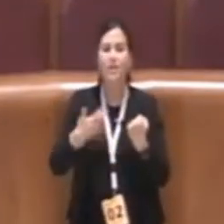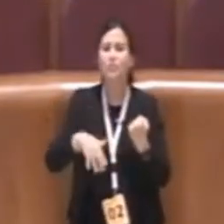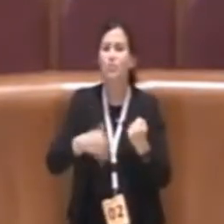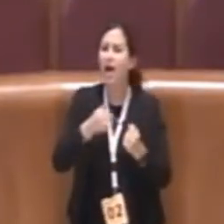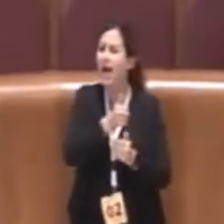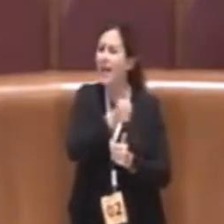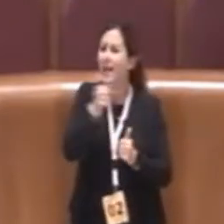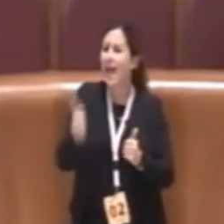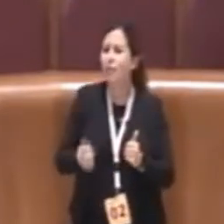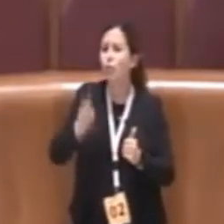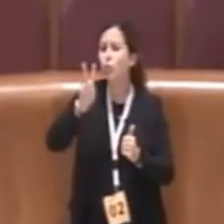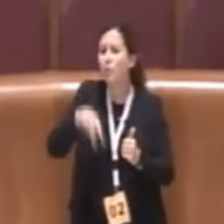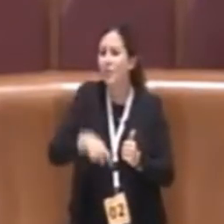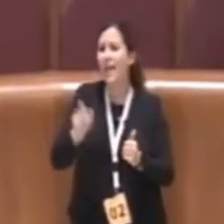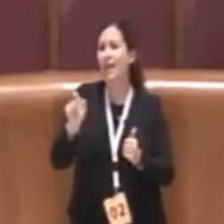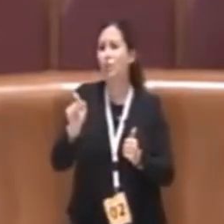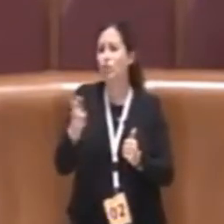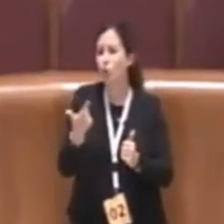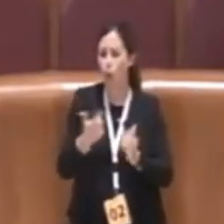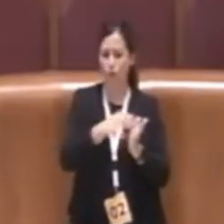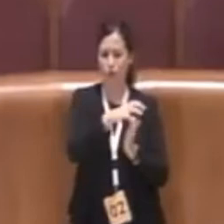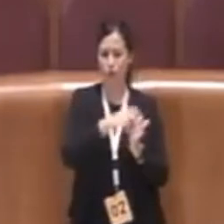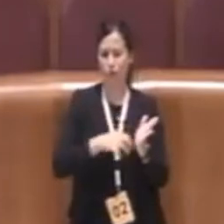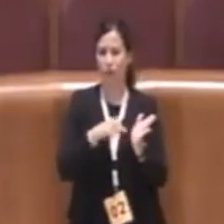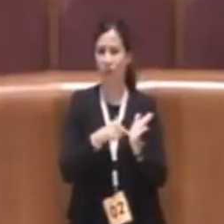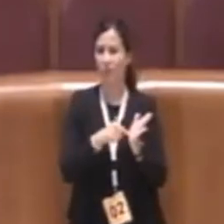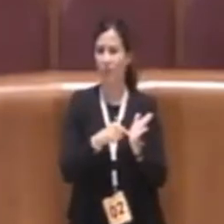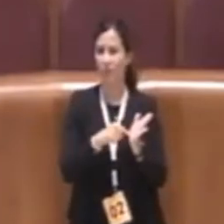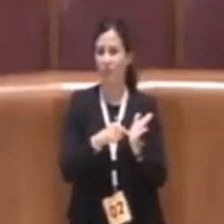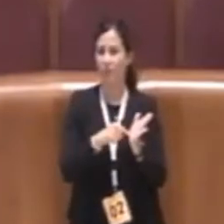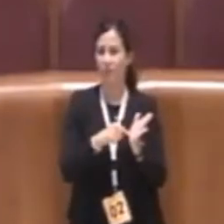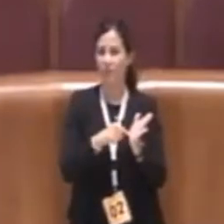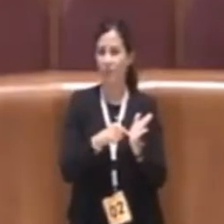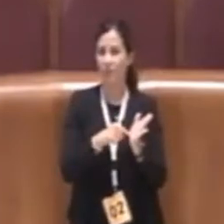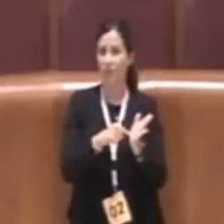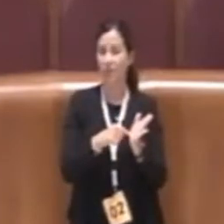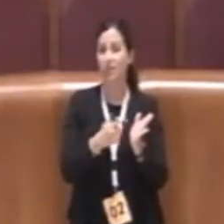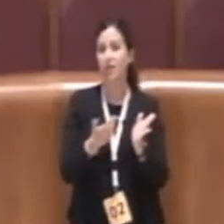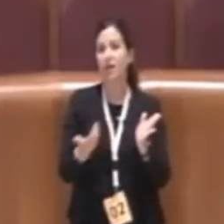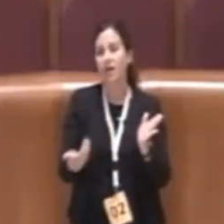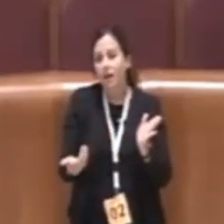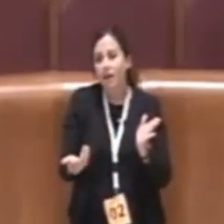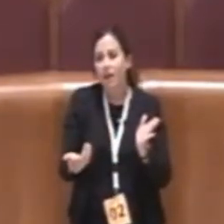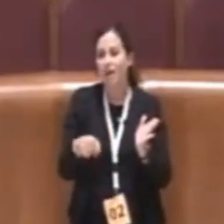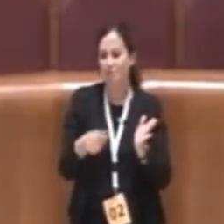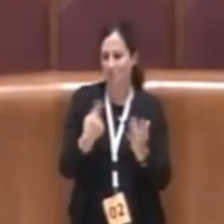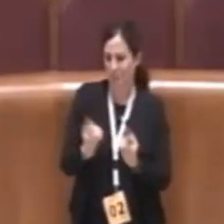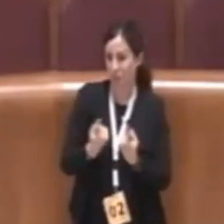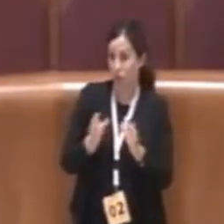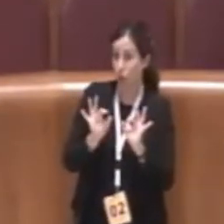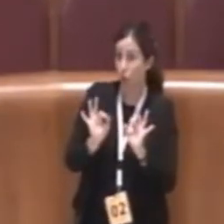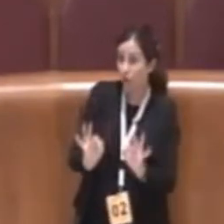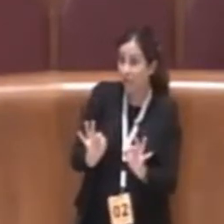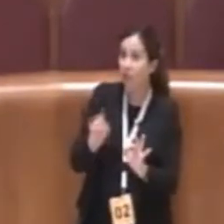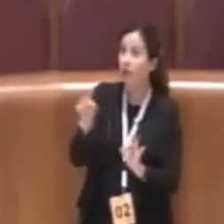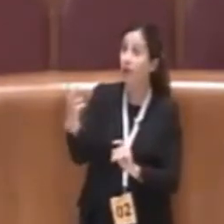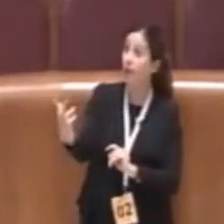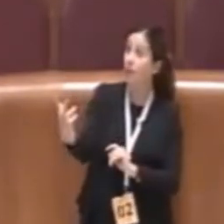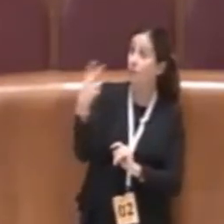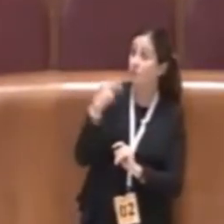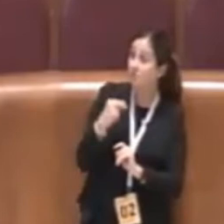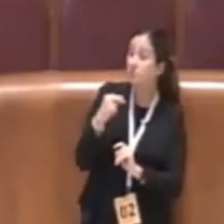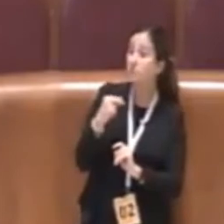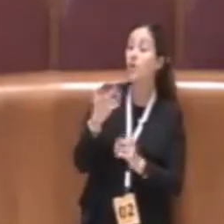regolamento regionale sull'housing sociale è del 2012 allora sentirmi dire che sono passati tre anni e questa